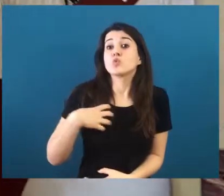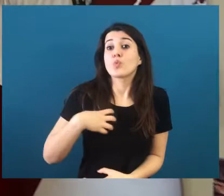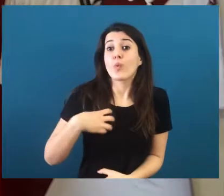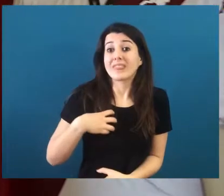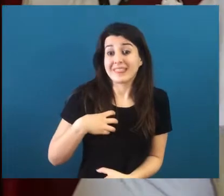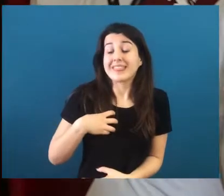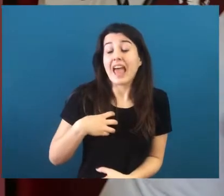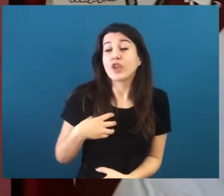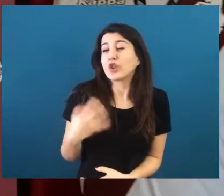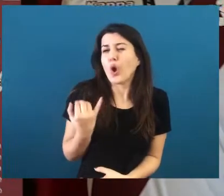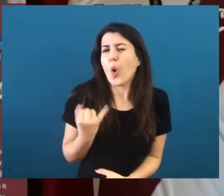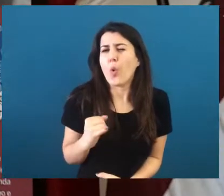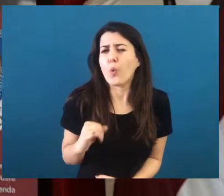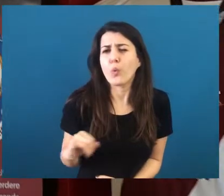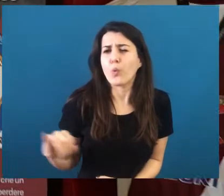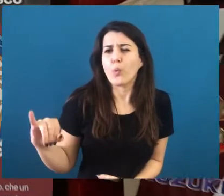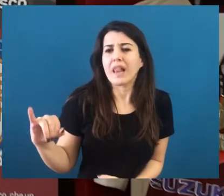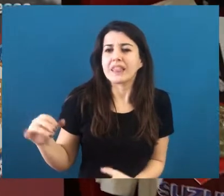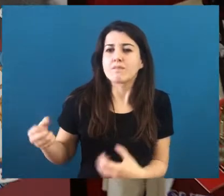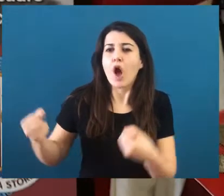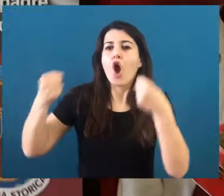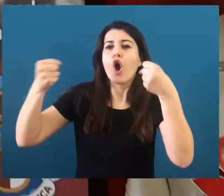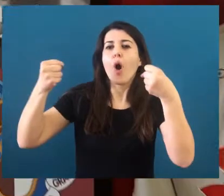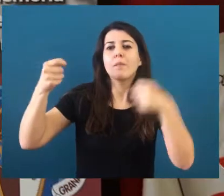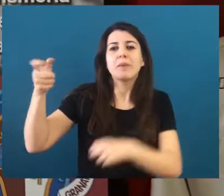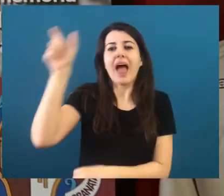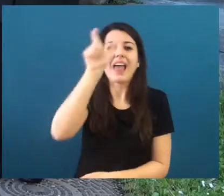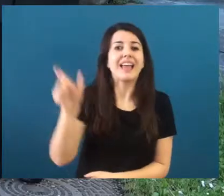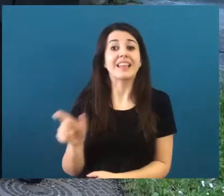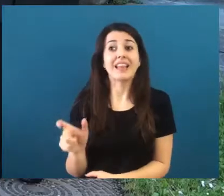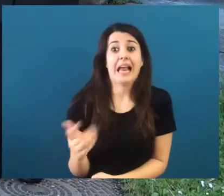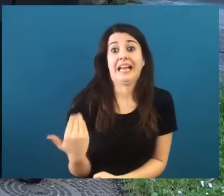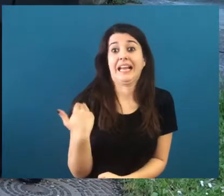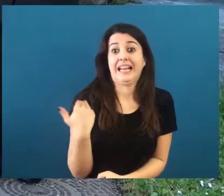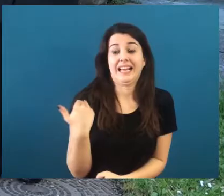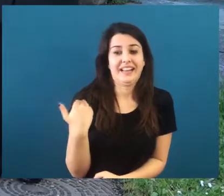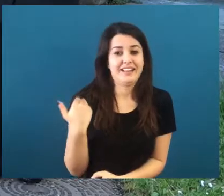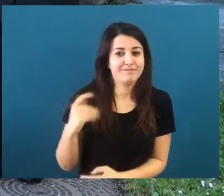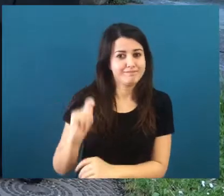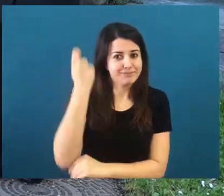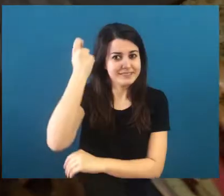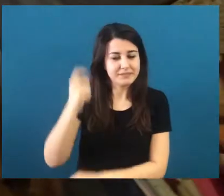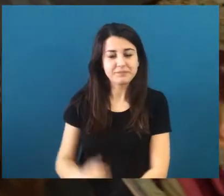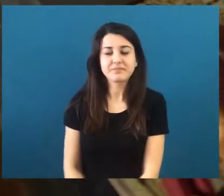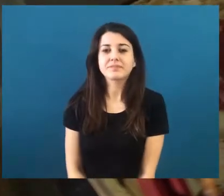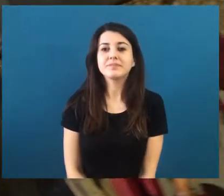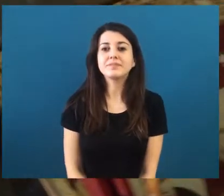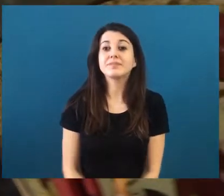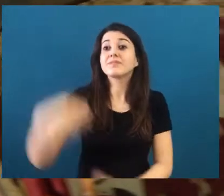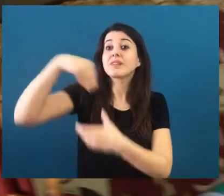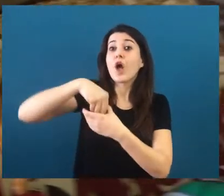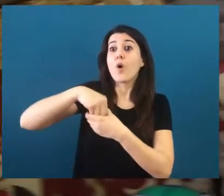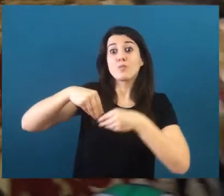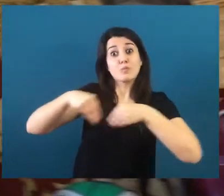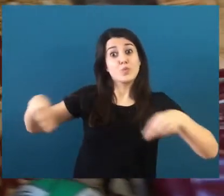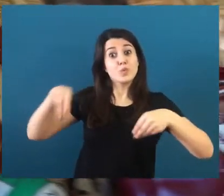all'ultimissima acquisizione della Coppa Italia che è proprio di recentissima acquisizione. All'interno